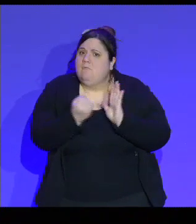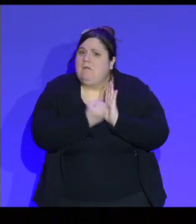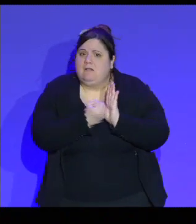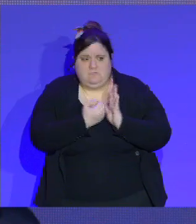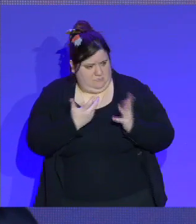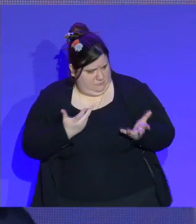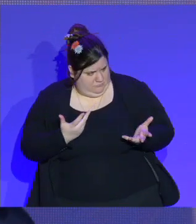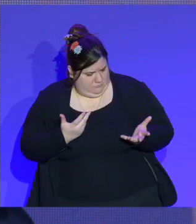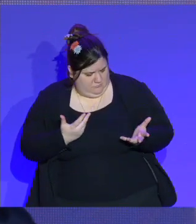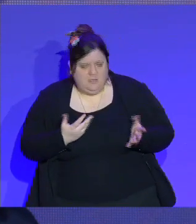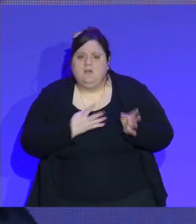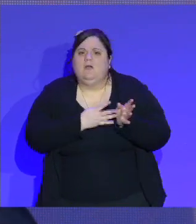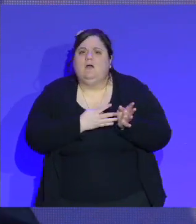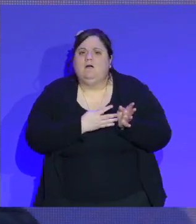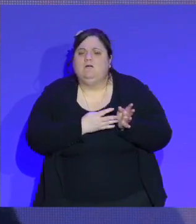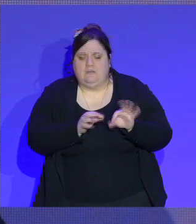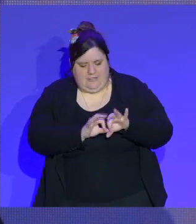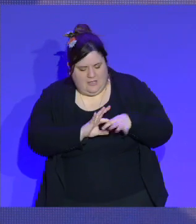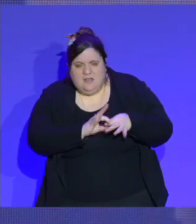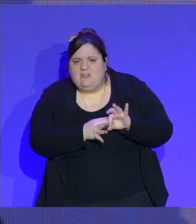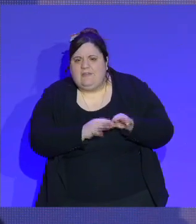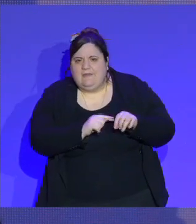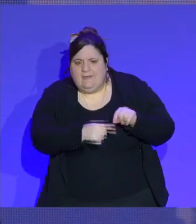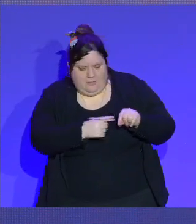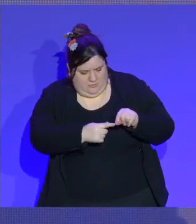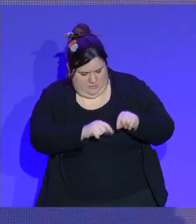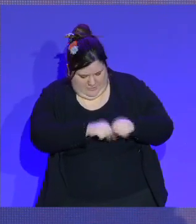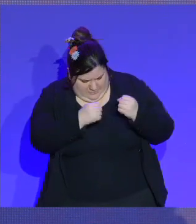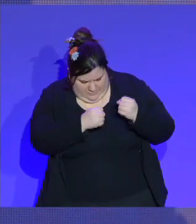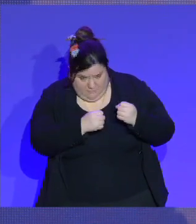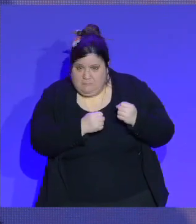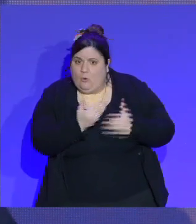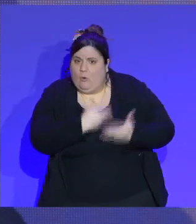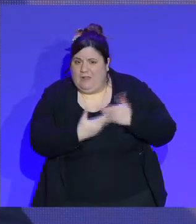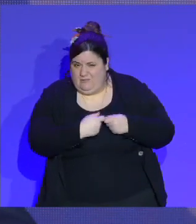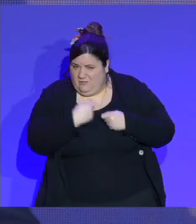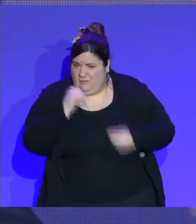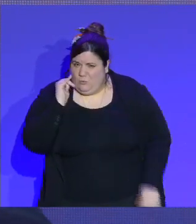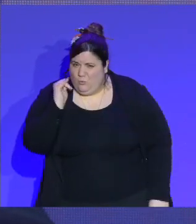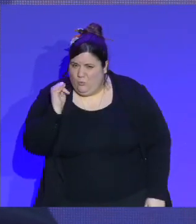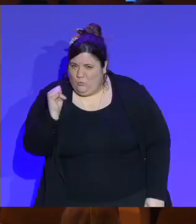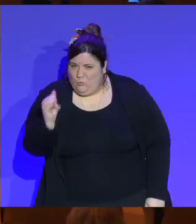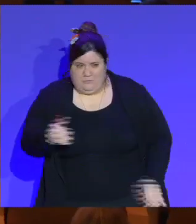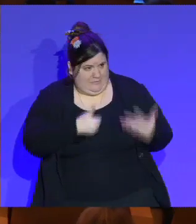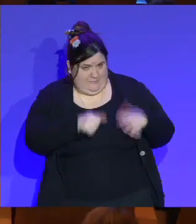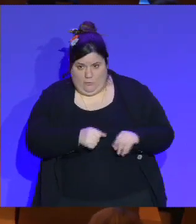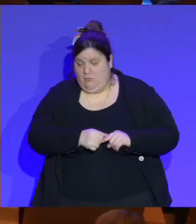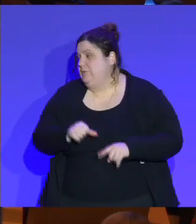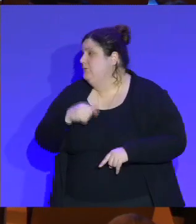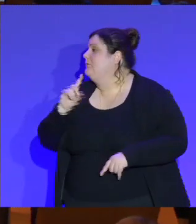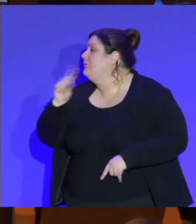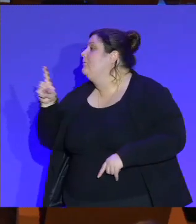changer un dérailleur. Ça ne marche pas. donc on a l'espace, y compris quand on voit les vélos français